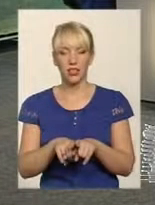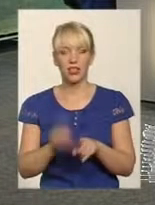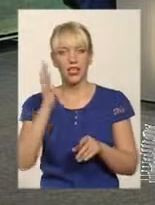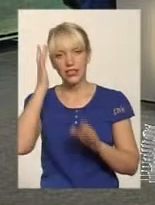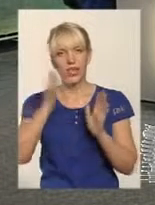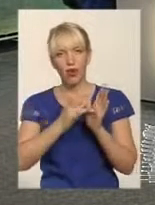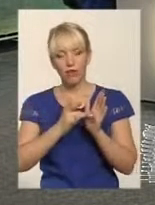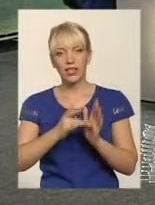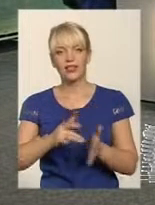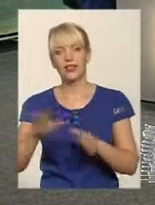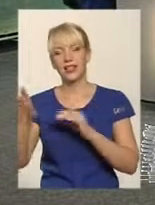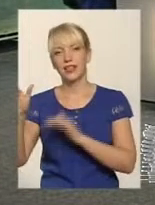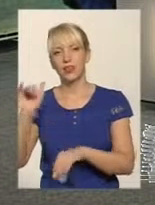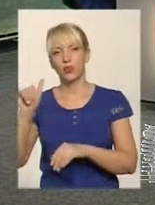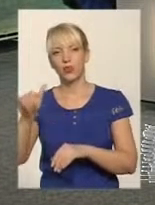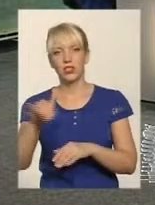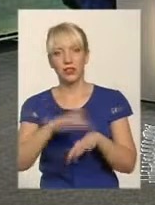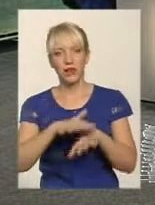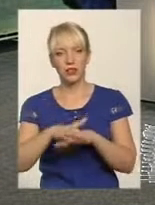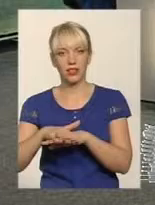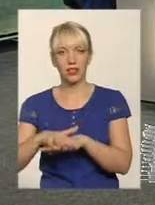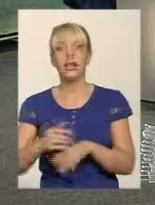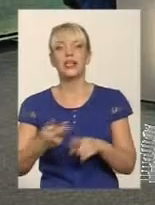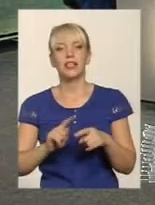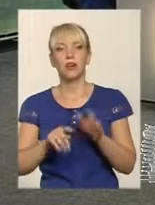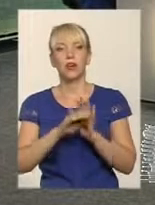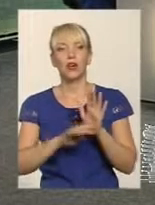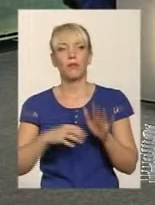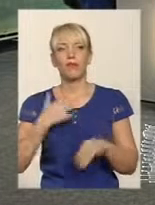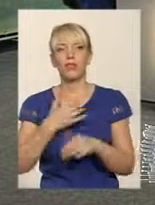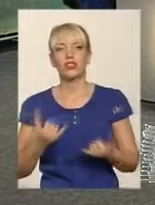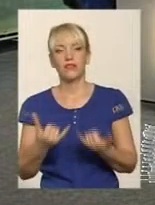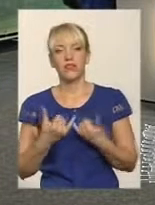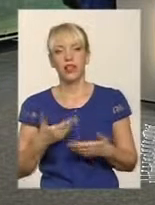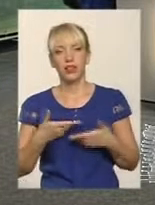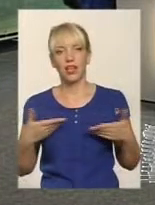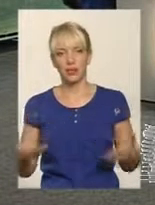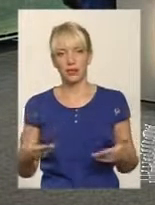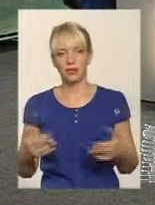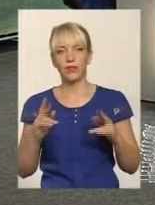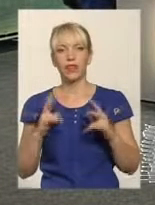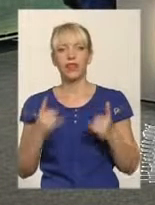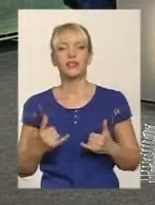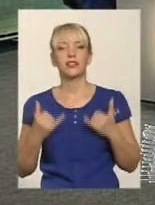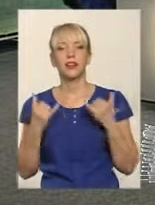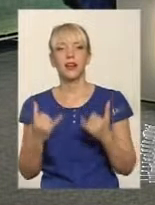кредит у ваших відділеннях? Програми ці кредитні надзвичайно важливі для нас, як для